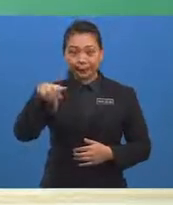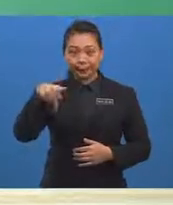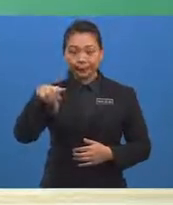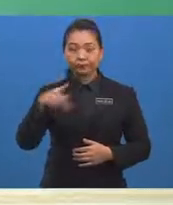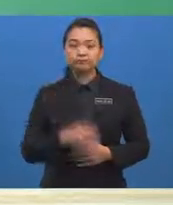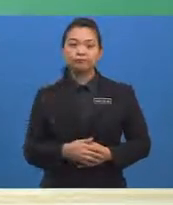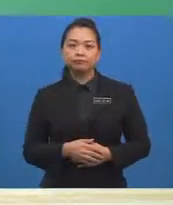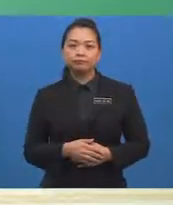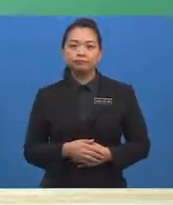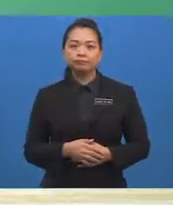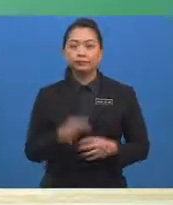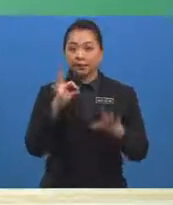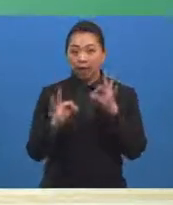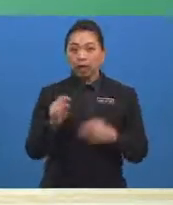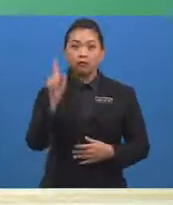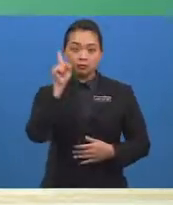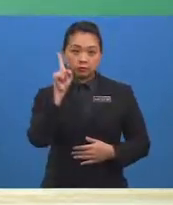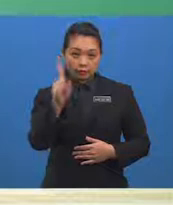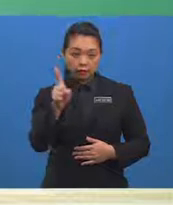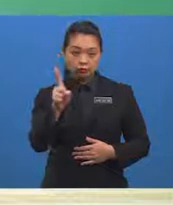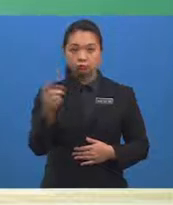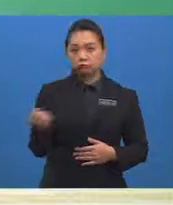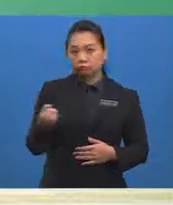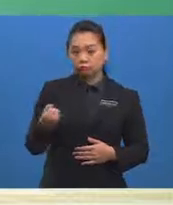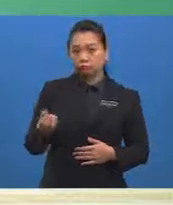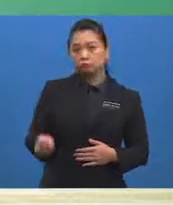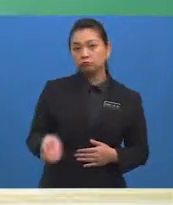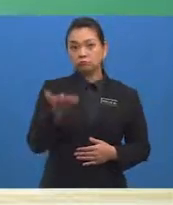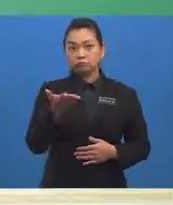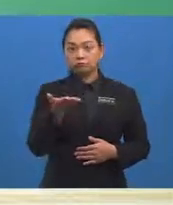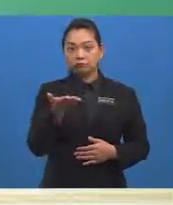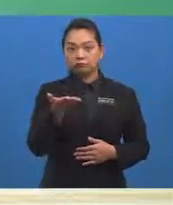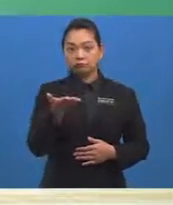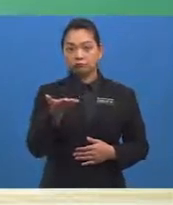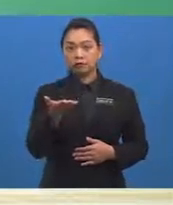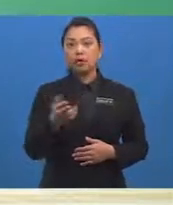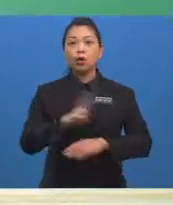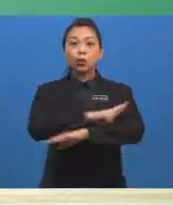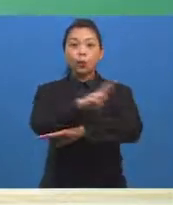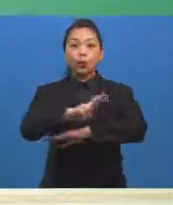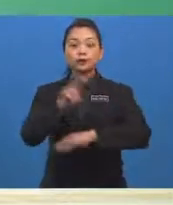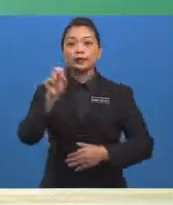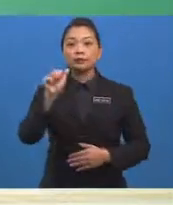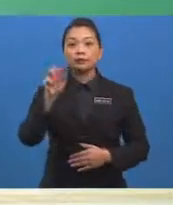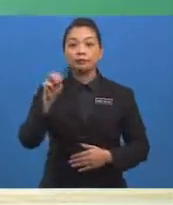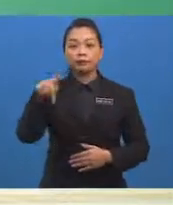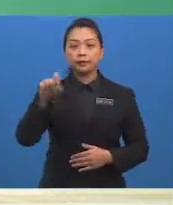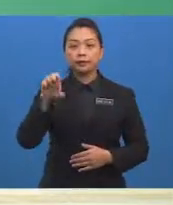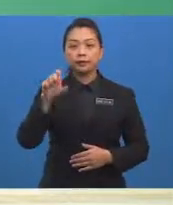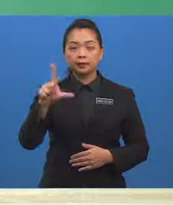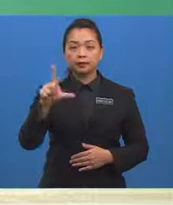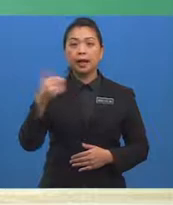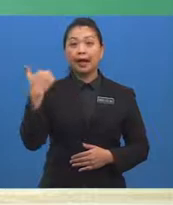sekiranya satu dadu adil dilambungkan, ruang sampel akan terdiri oleh